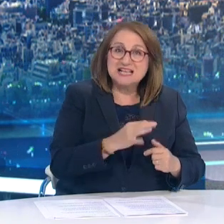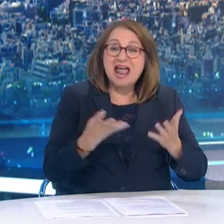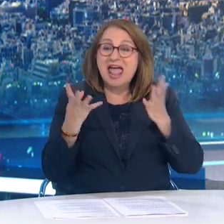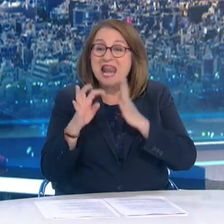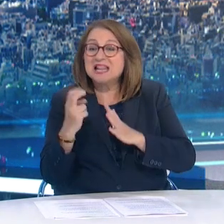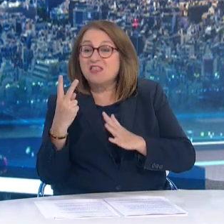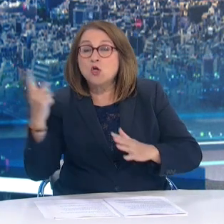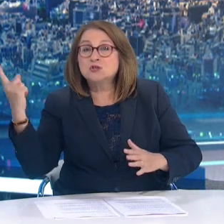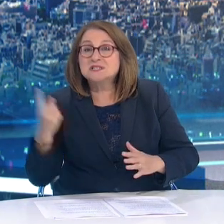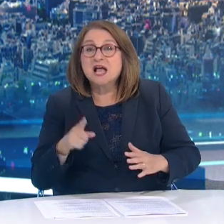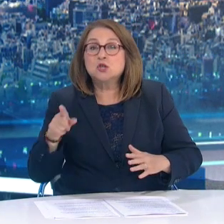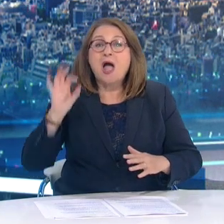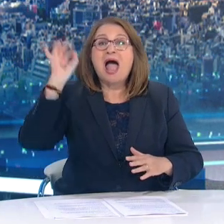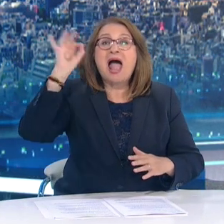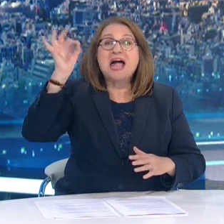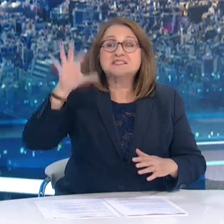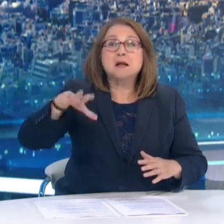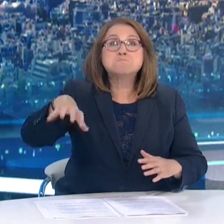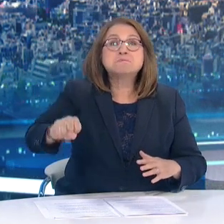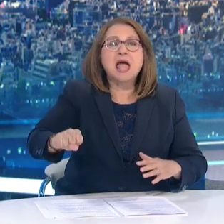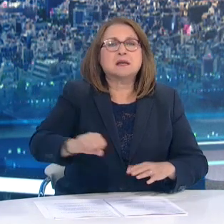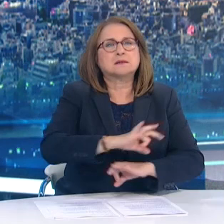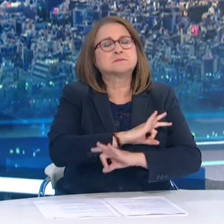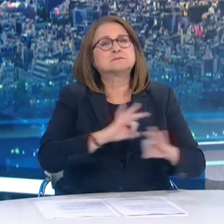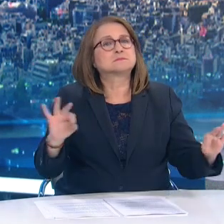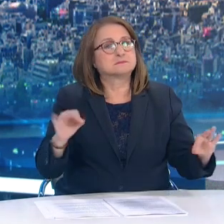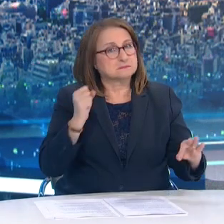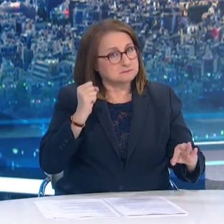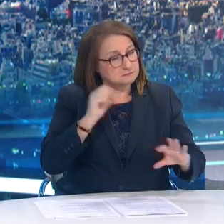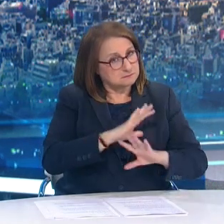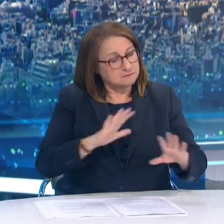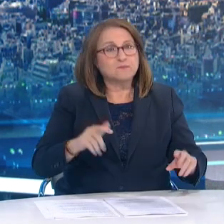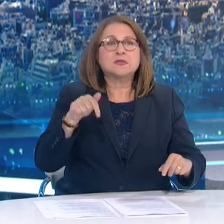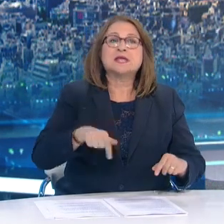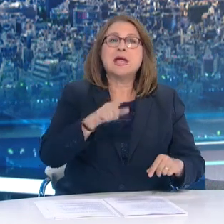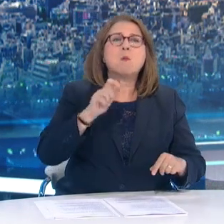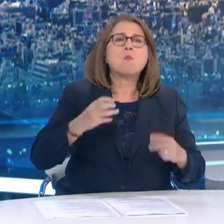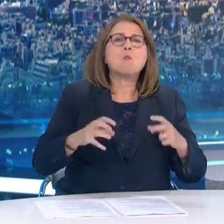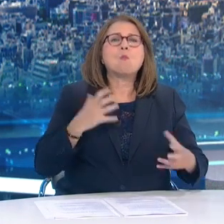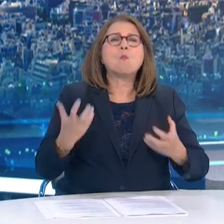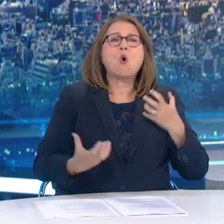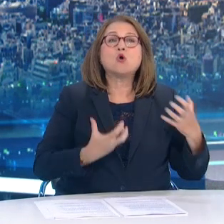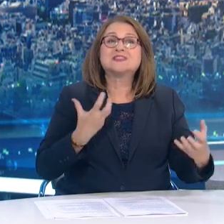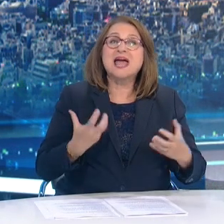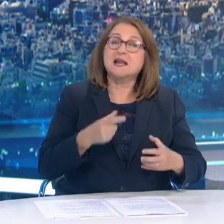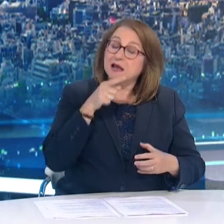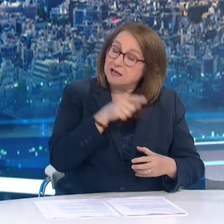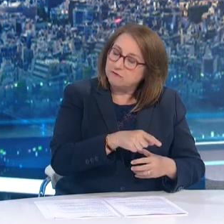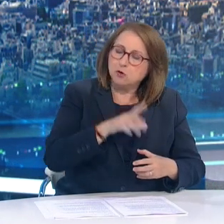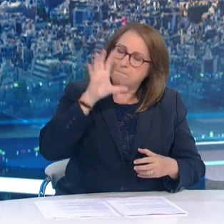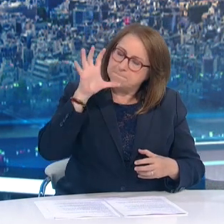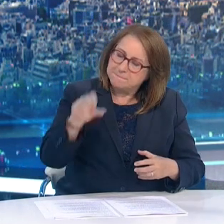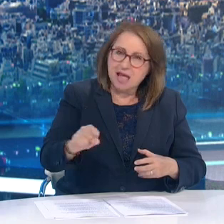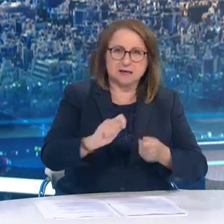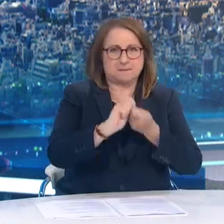ανακοινώθηκαν δεδομένα και από το εμβόλιο Moderna το οποίο επίσης καλύπτηκαν οποιητικά τους εμβολιαστέντες από τη μετάλλαξη ΔΕΛΤΑ.